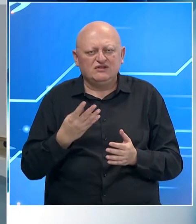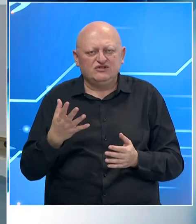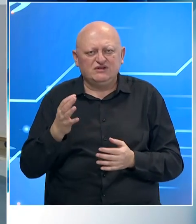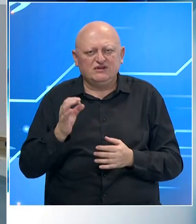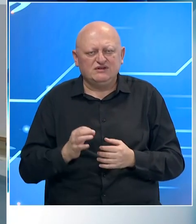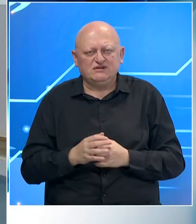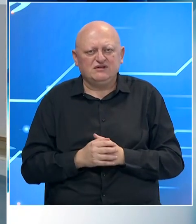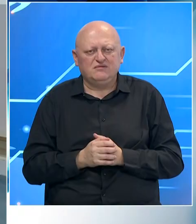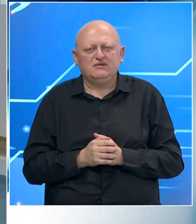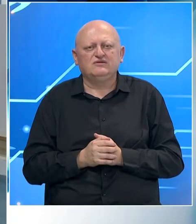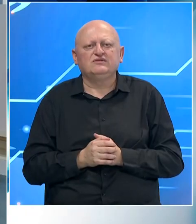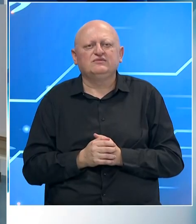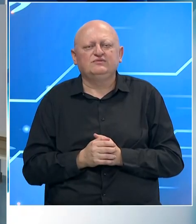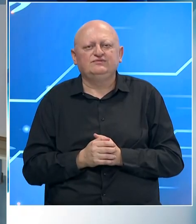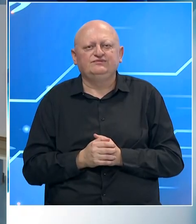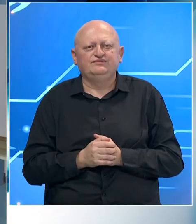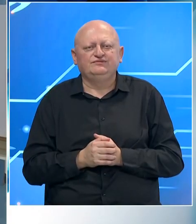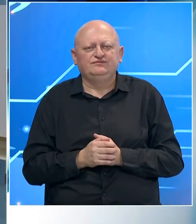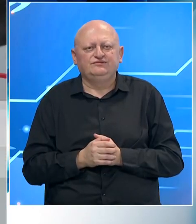,45%.